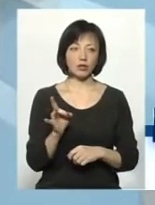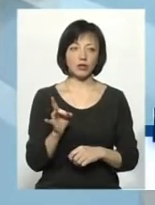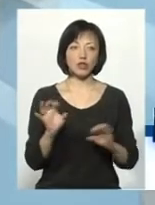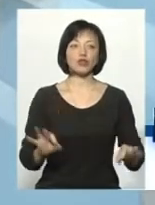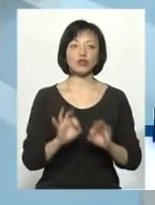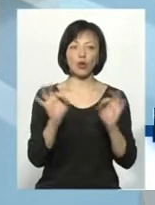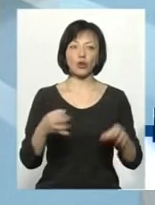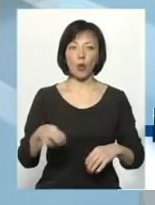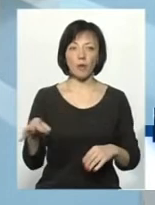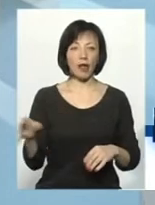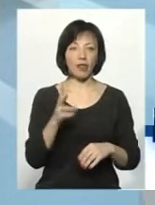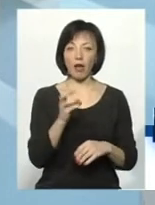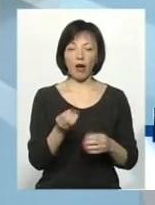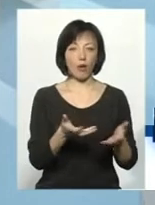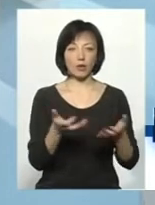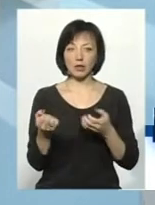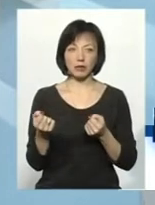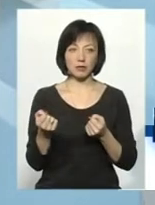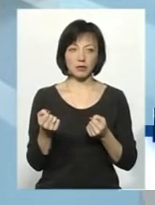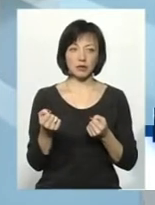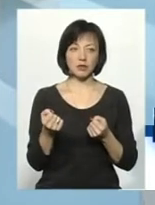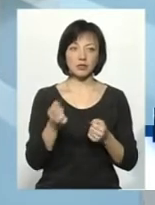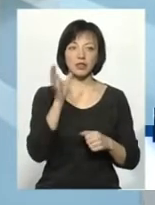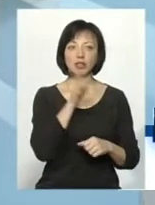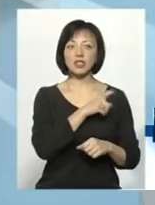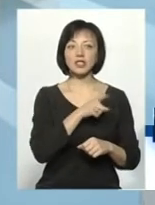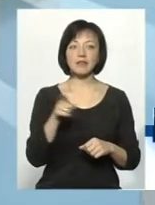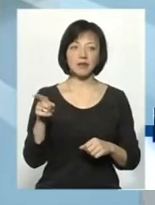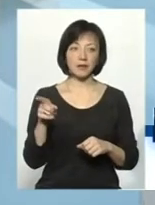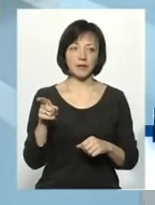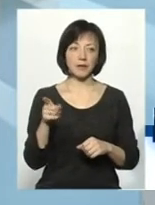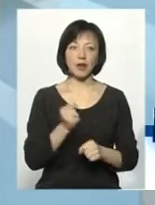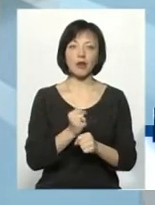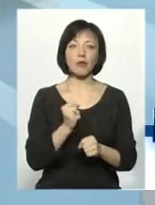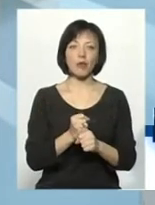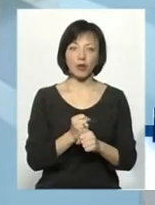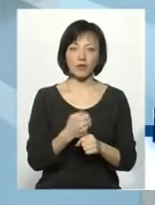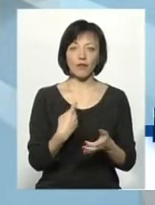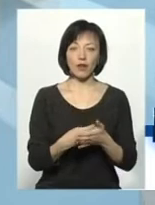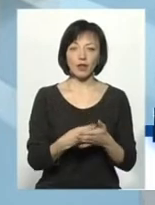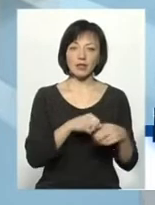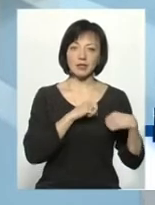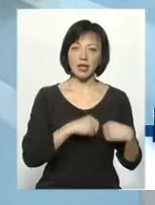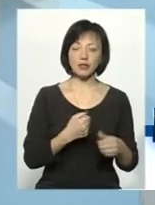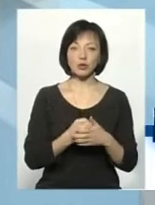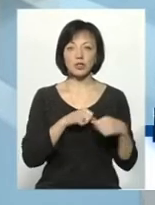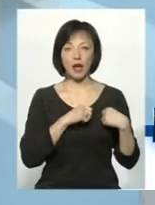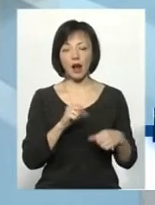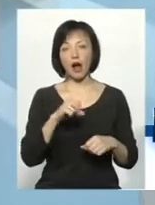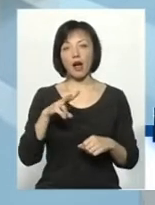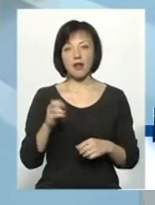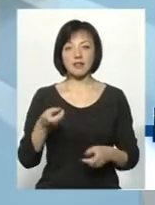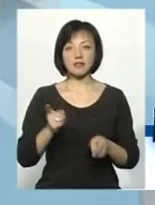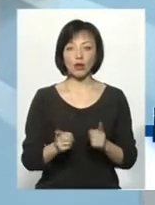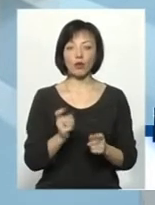жодної копійки не отримувала часів роботи в фонді «Серце до серця». Але, звичайно,